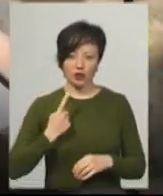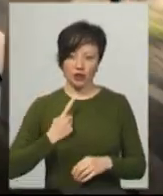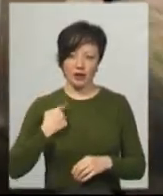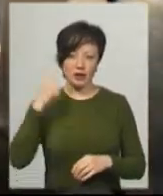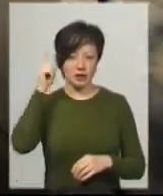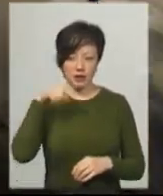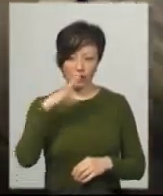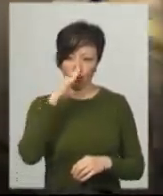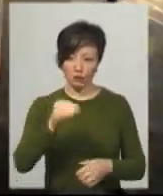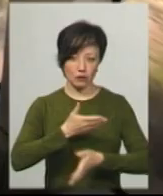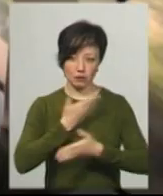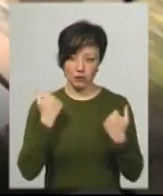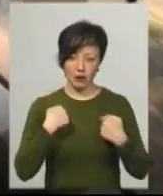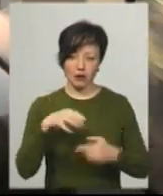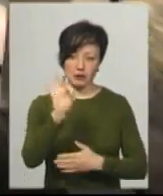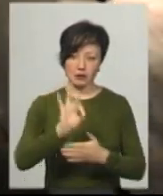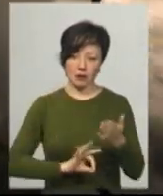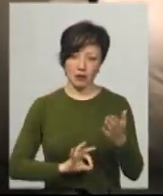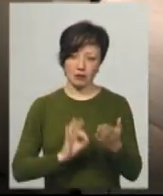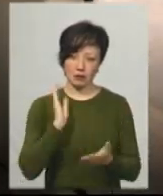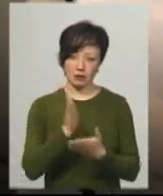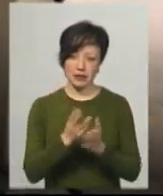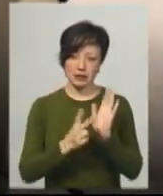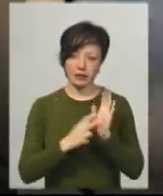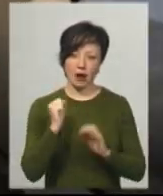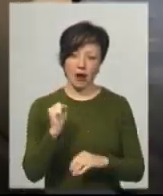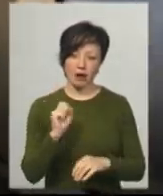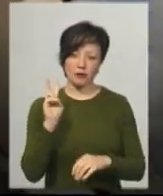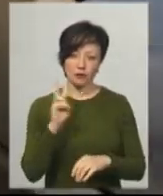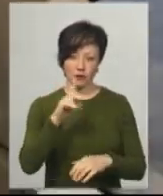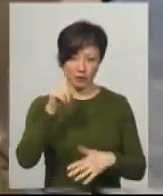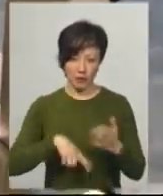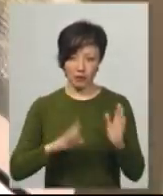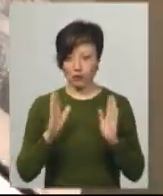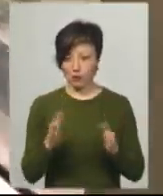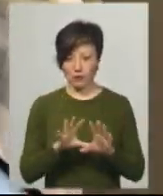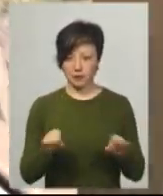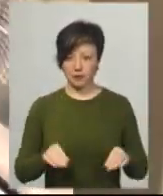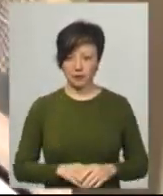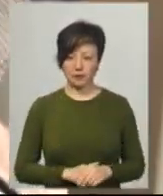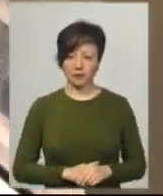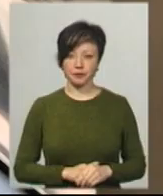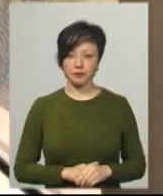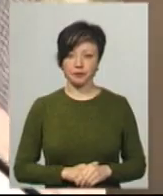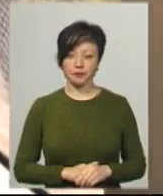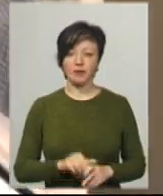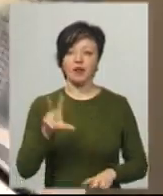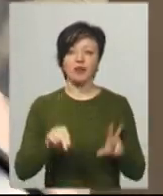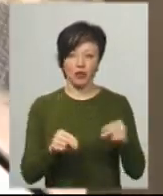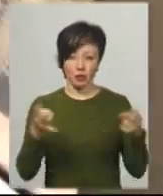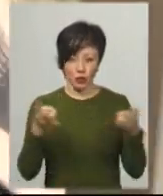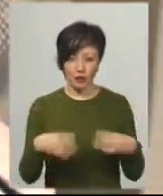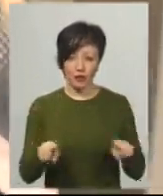не їздять. Тому я одразу ішов на 7А з певністю, що він буде і все. Як ви вважаєте, взагалі